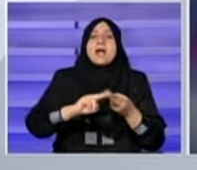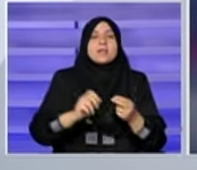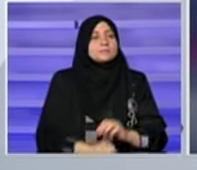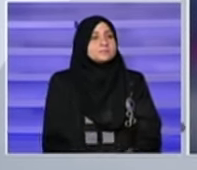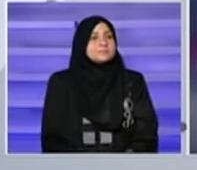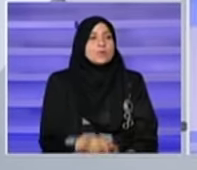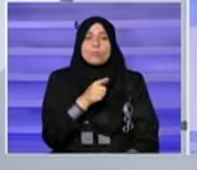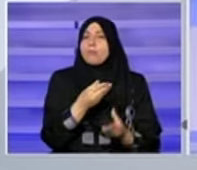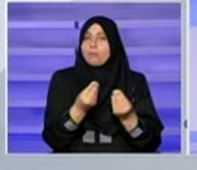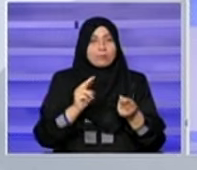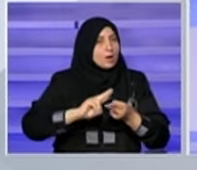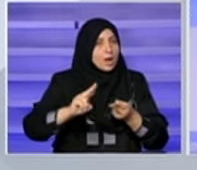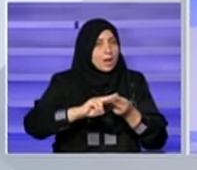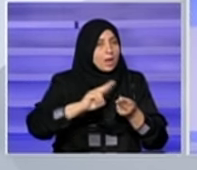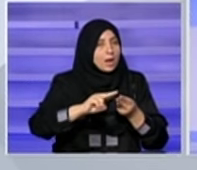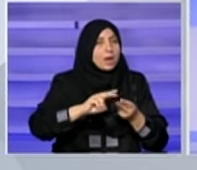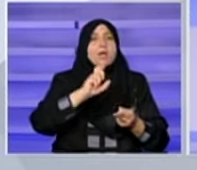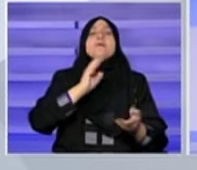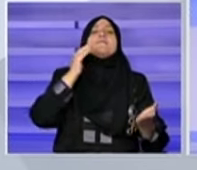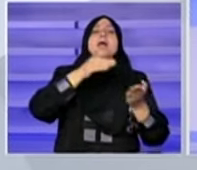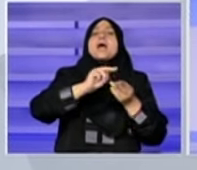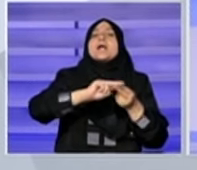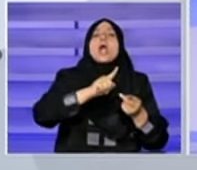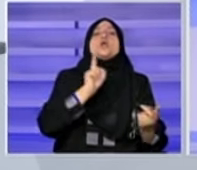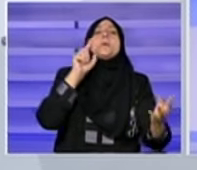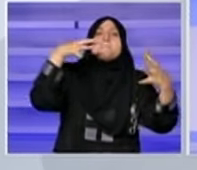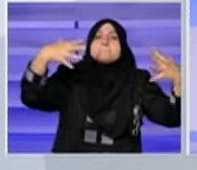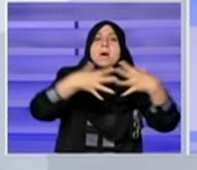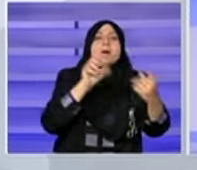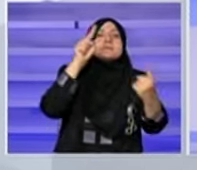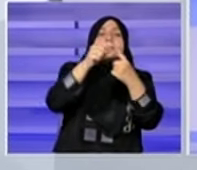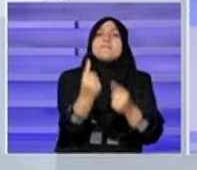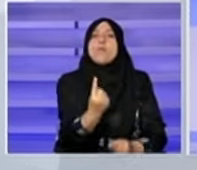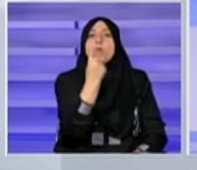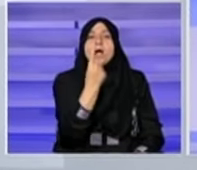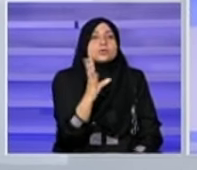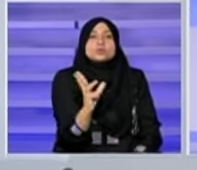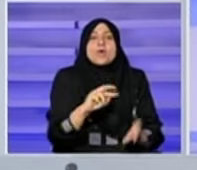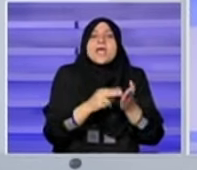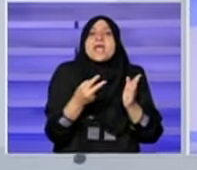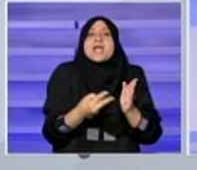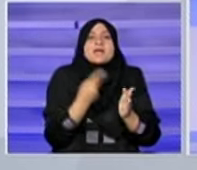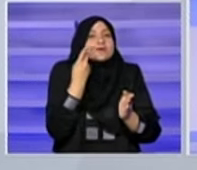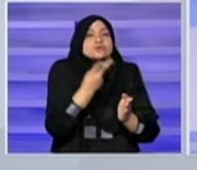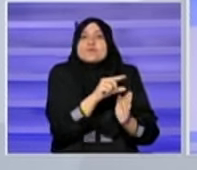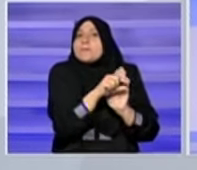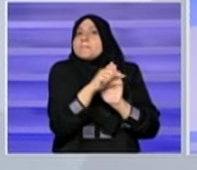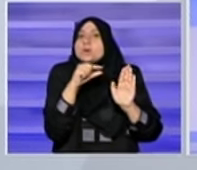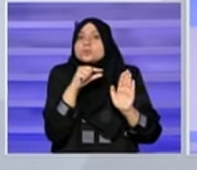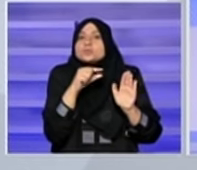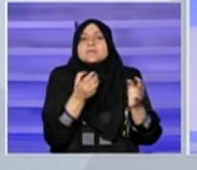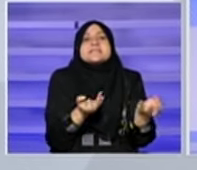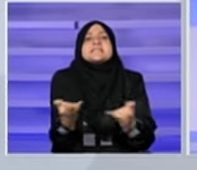كثير من الحلول وكلها لازم تصد في قضية واحدة وهي أنه كيف ننظر إلى القضية على مدى